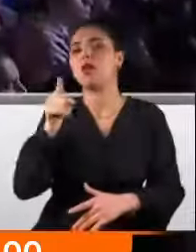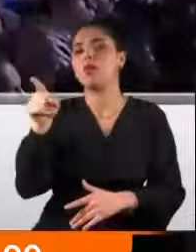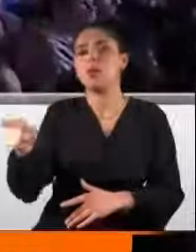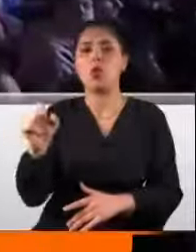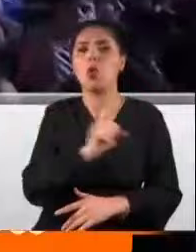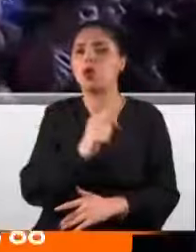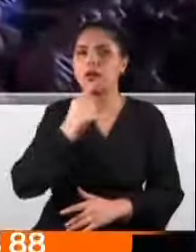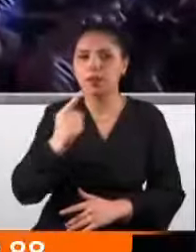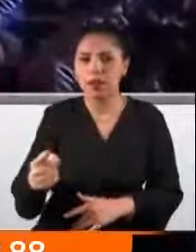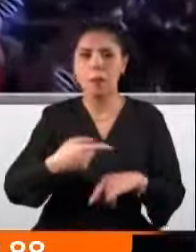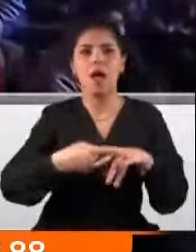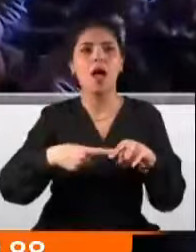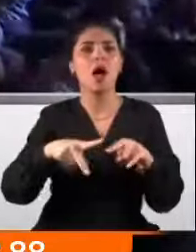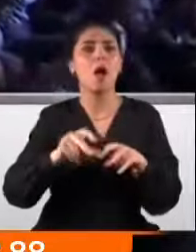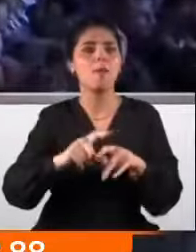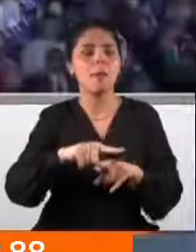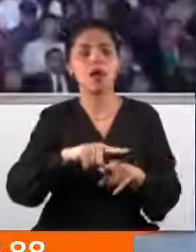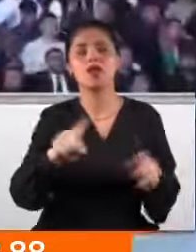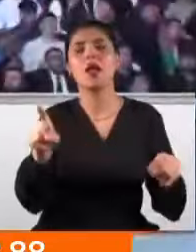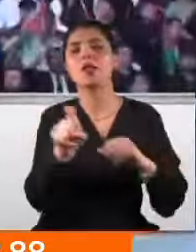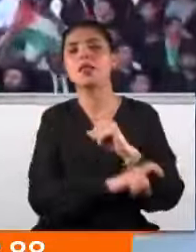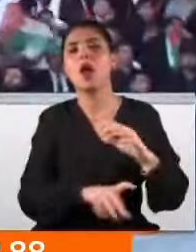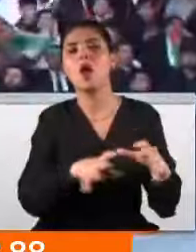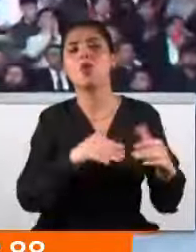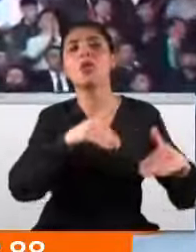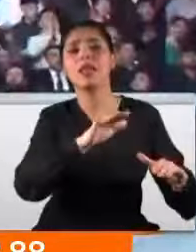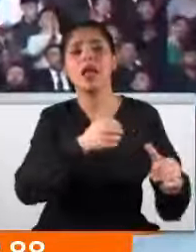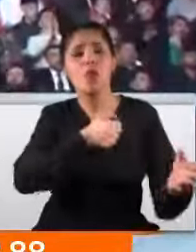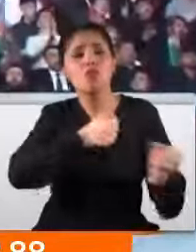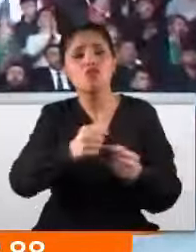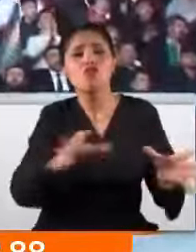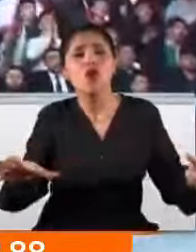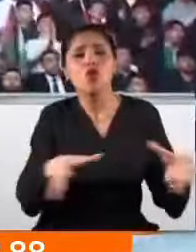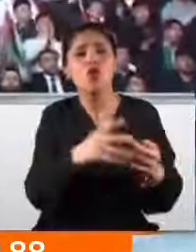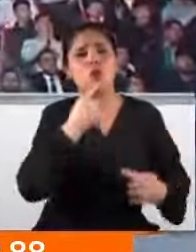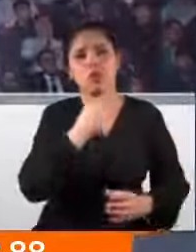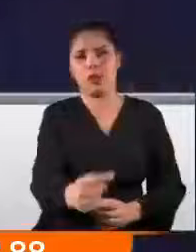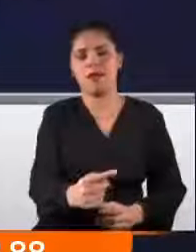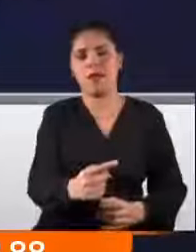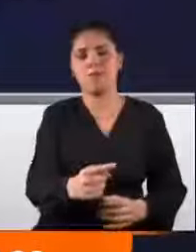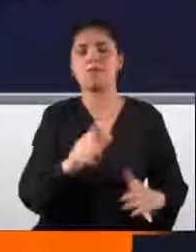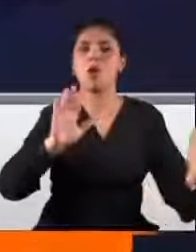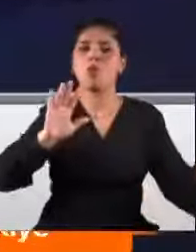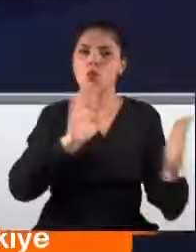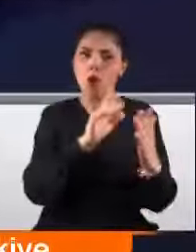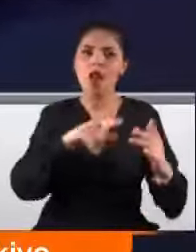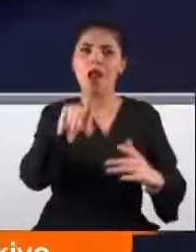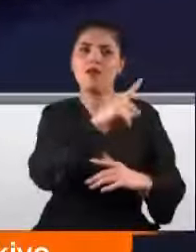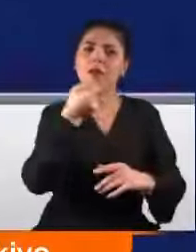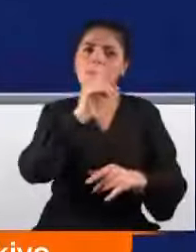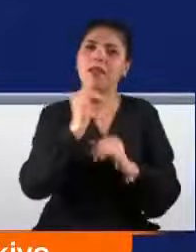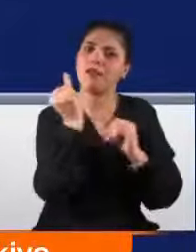Hamas terör örgütü değil, topraklarını savunan bir direniş hareketidir dedi. Muhalefeti bir kez de Hamas üzerinden